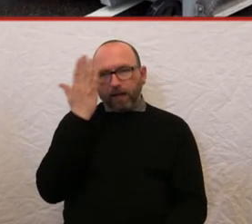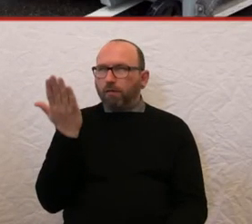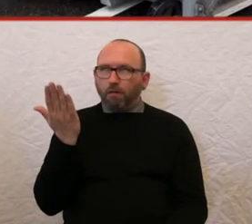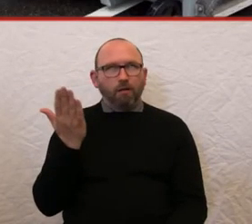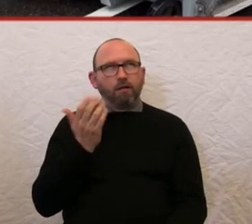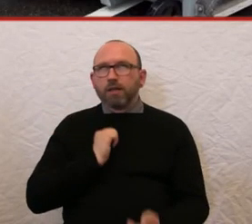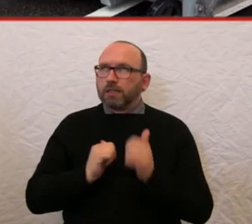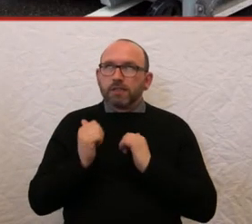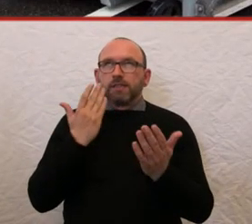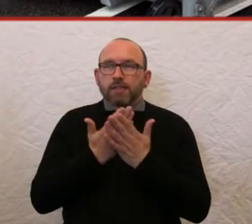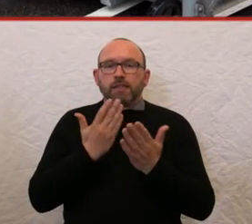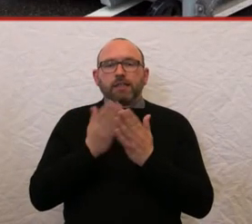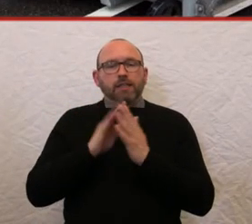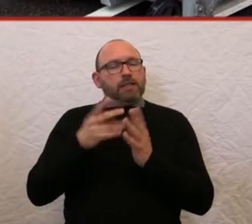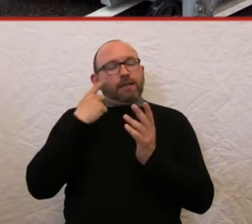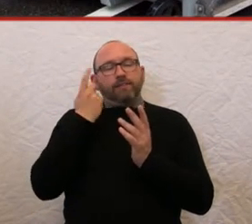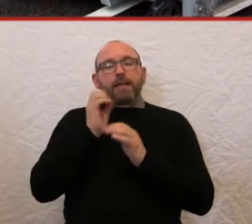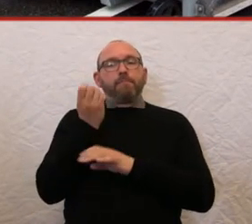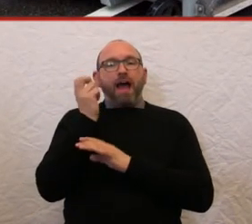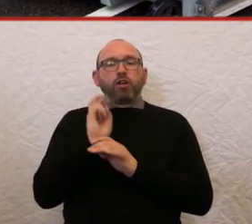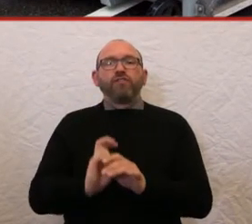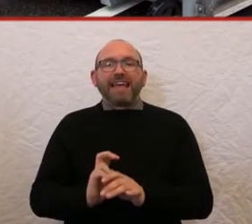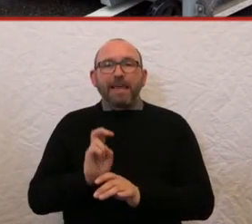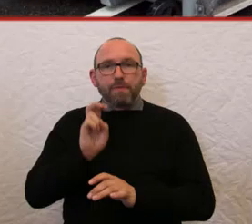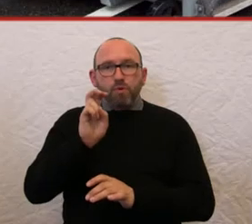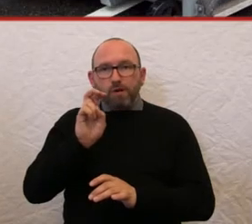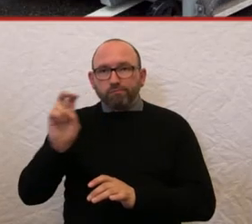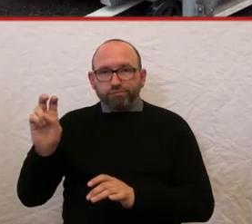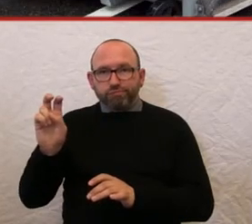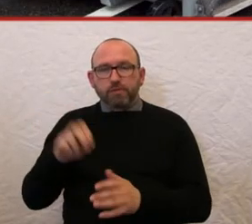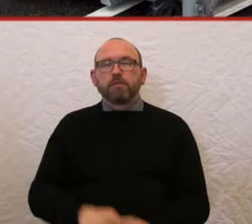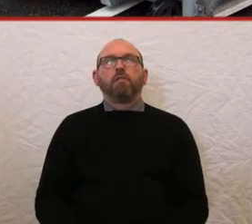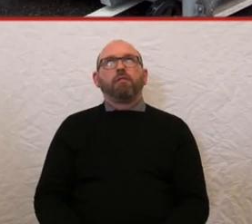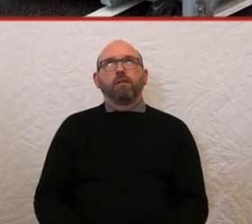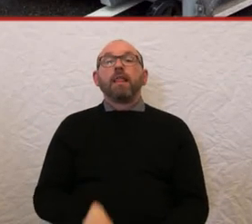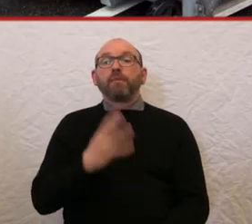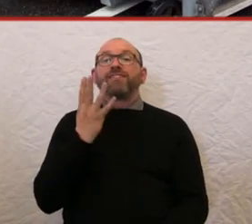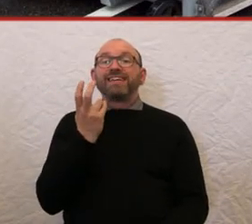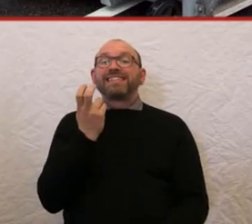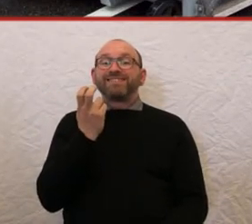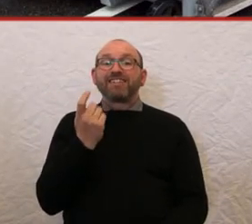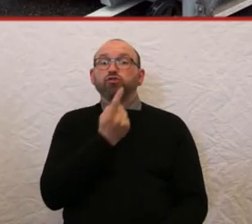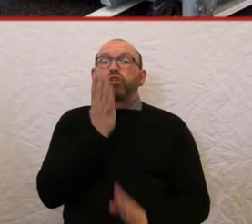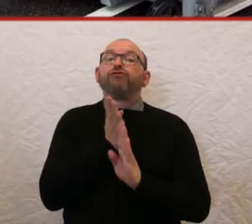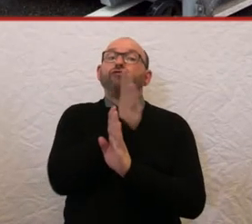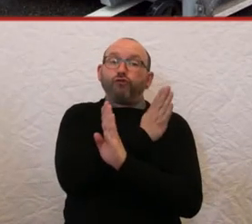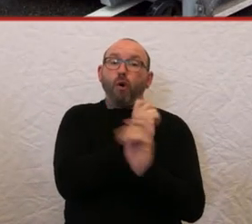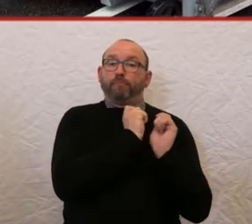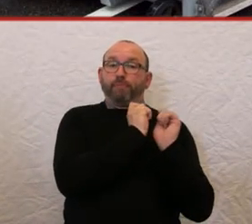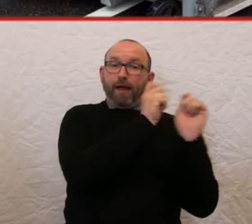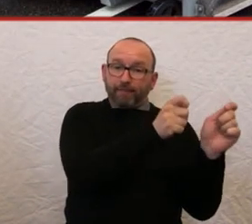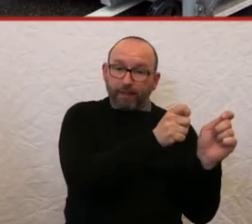mit der Hebebühne an Bahnhöfen, man muss es mindestens 24 Stunden vorher beantragen unter einer